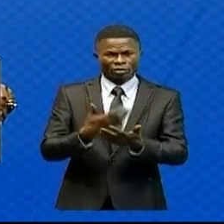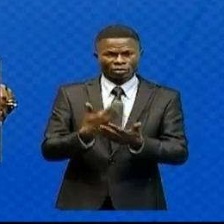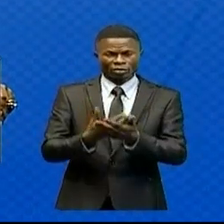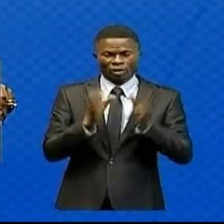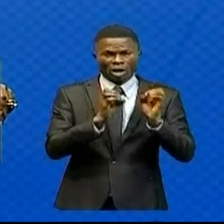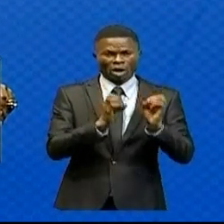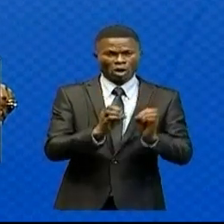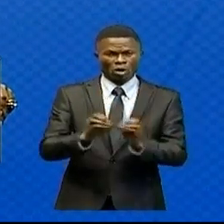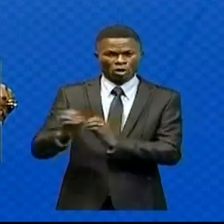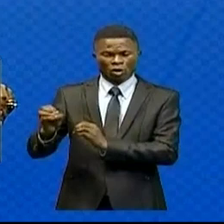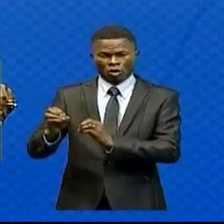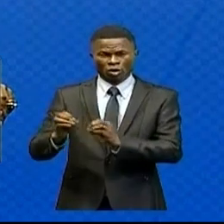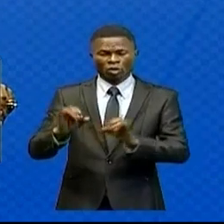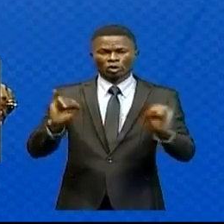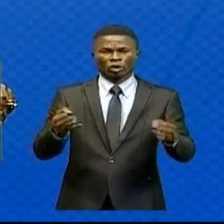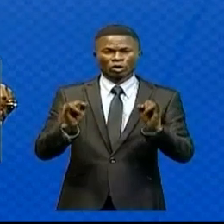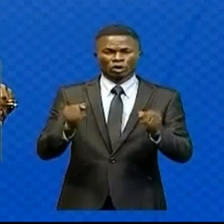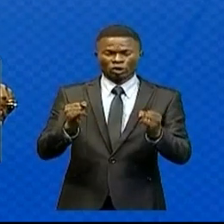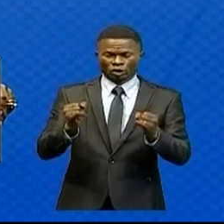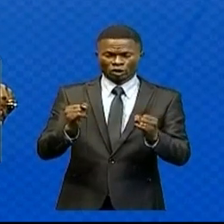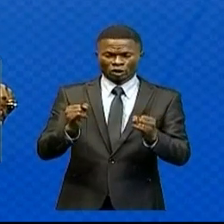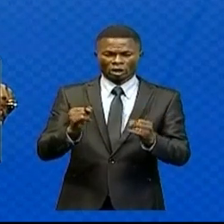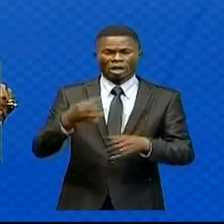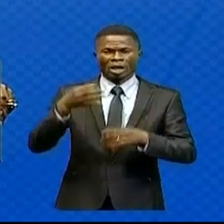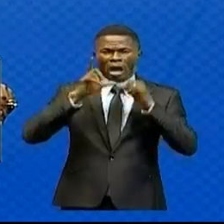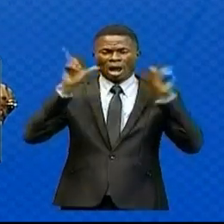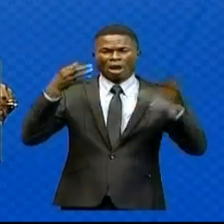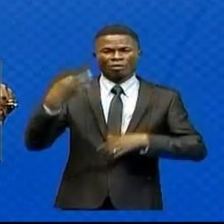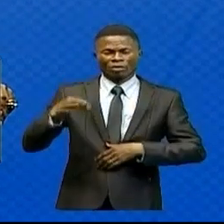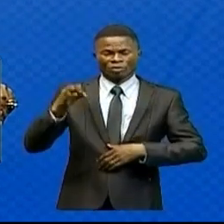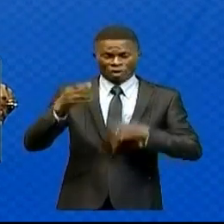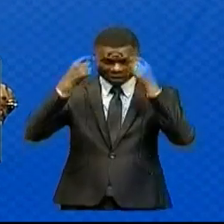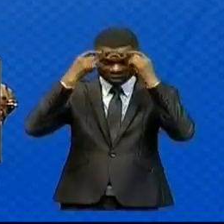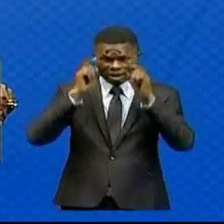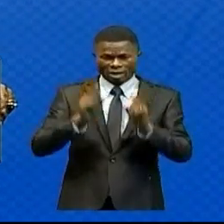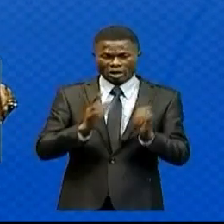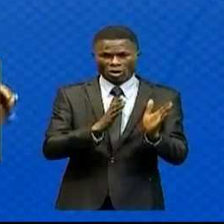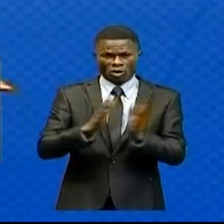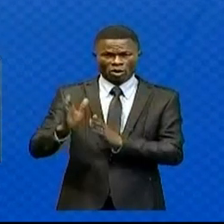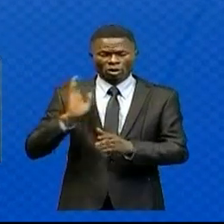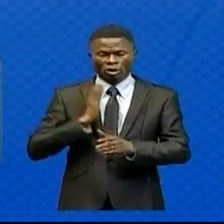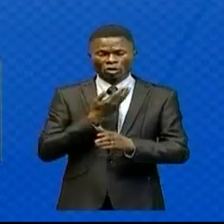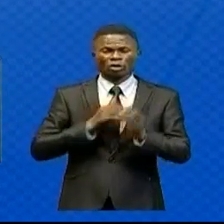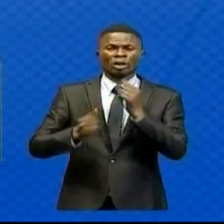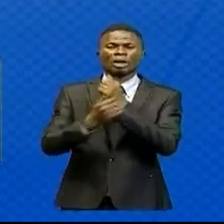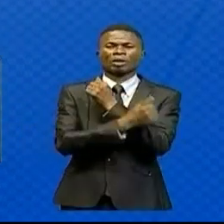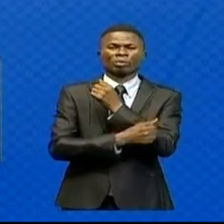'organisation de ces Jeux de la Francophonie selon les engagements pris par notre pays.